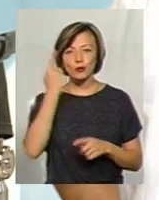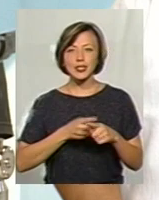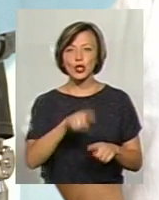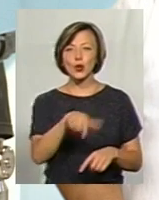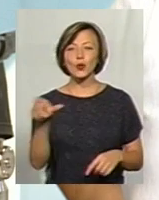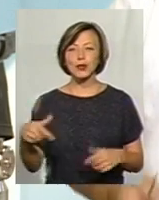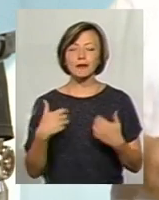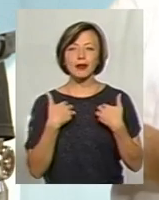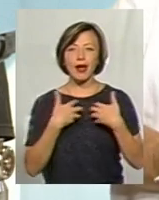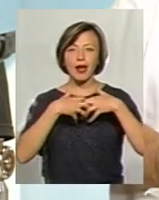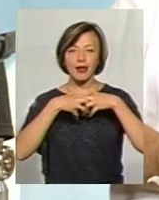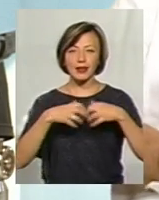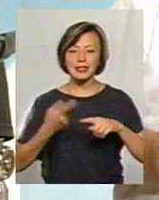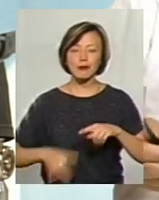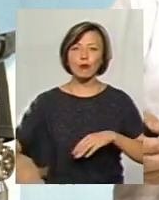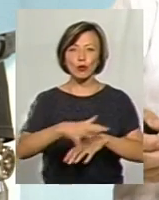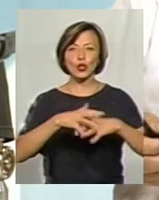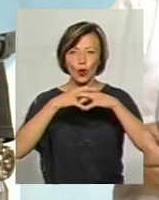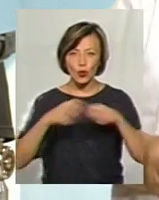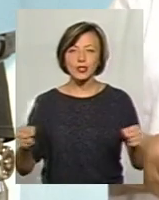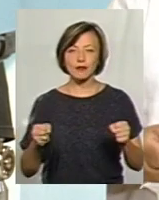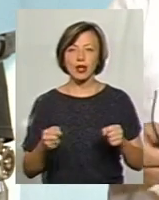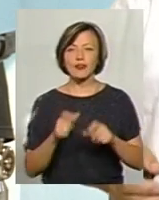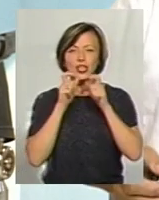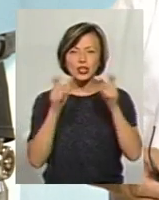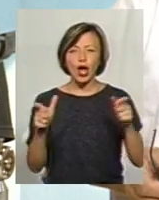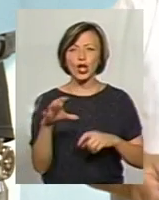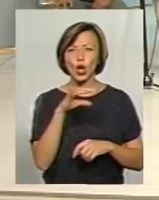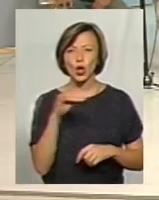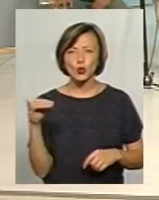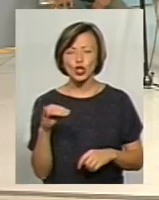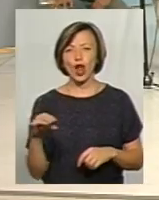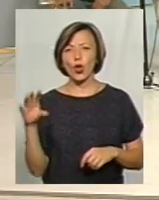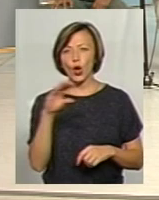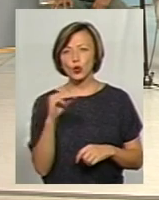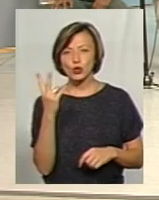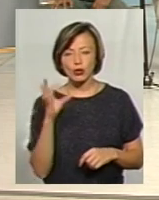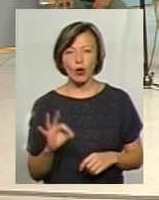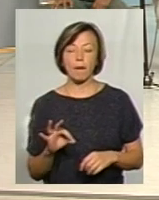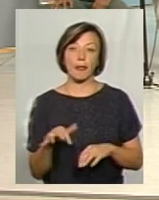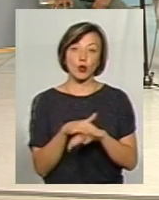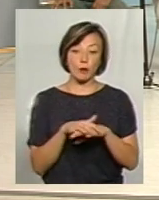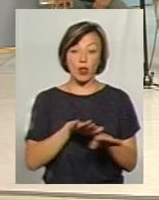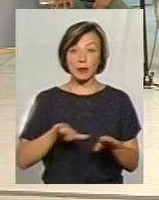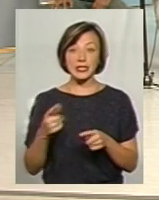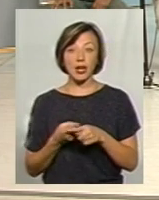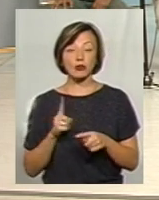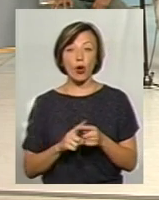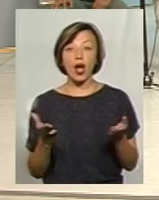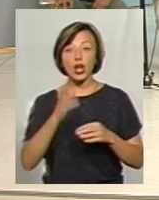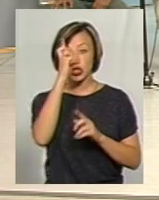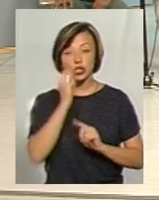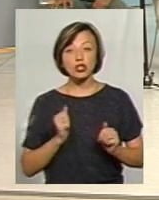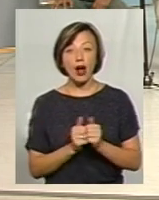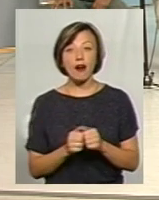люди мене на ці площі розетрут. Всі кричали Ющенко. Суспільство, ну, після цього, яка держава